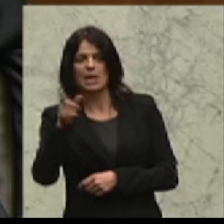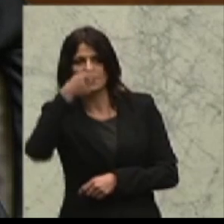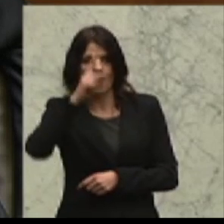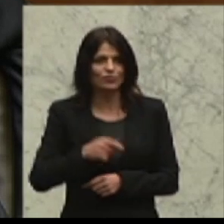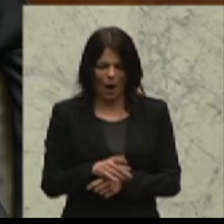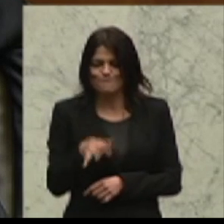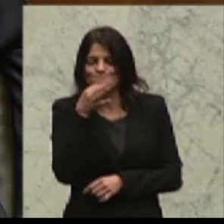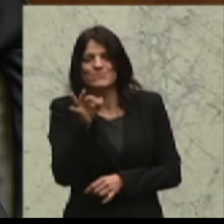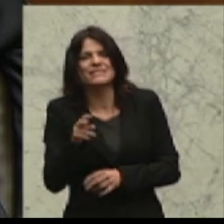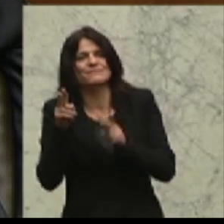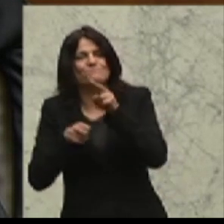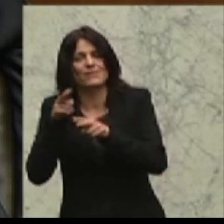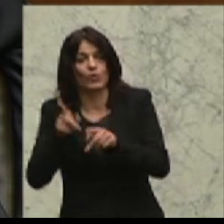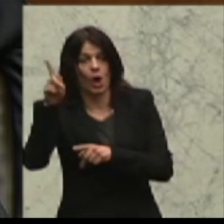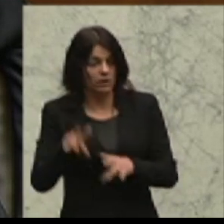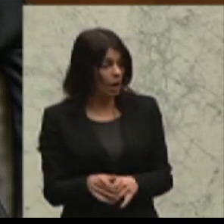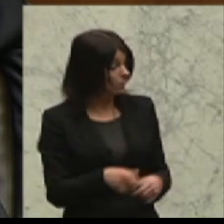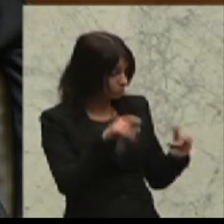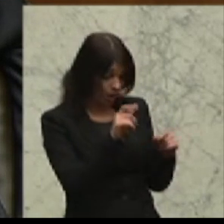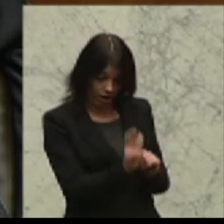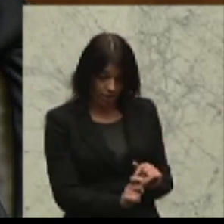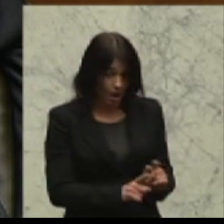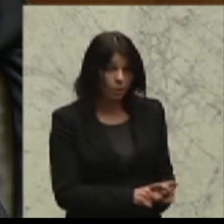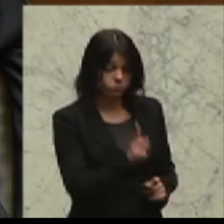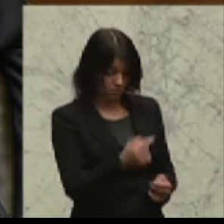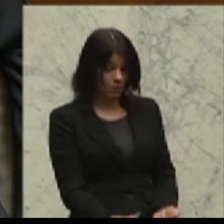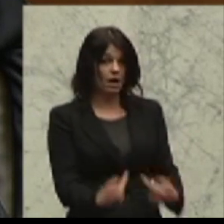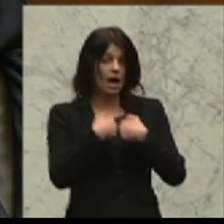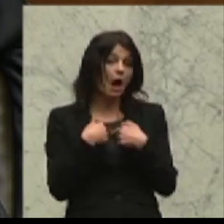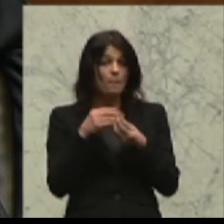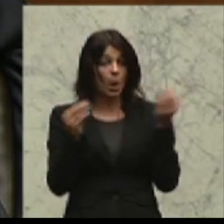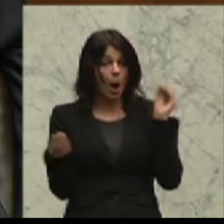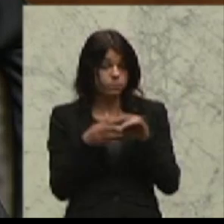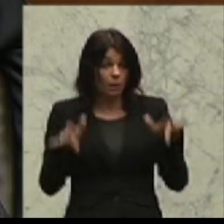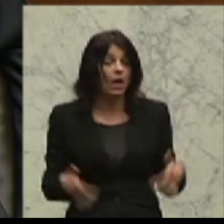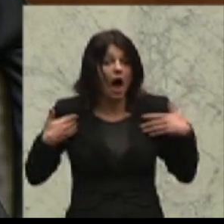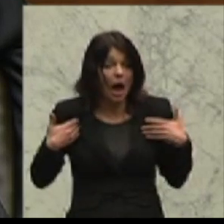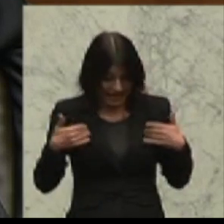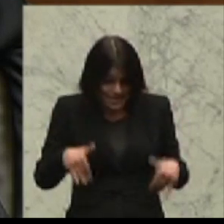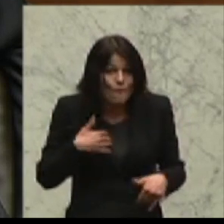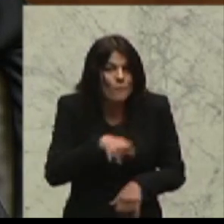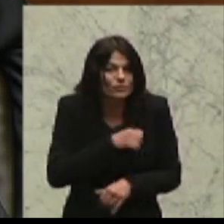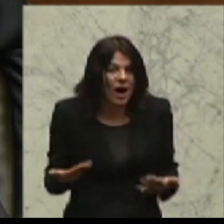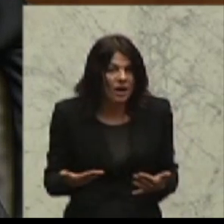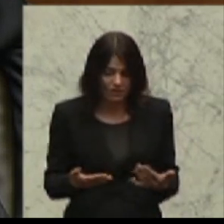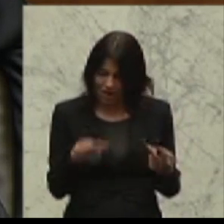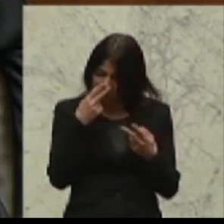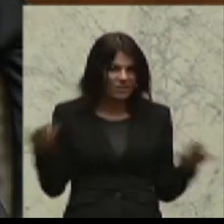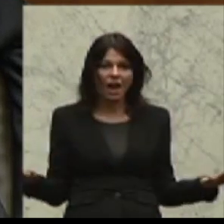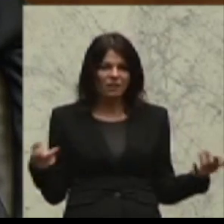bestens betreut, haben wir dann die ganze Problematik zu bewältigen. Und das zeigt ja, wie verquert das ganze